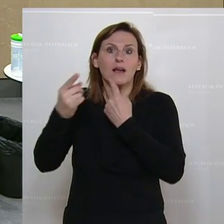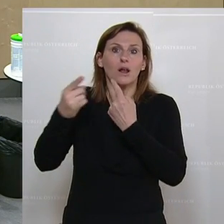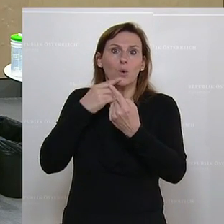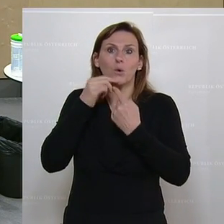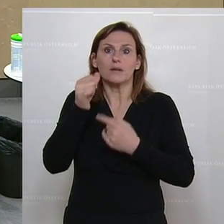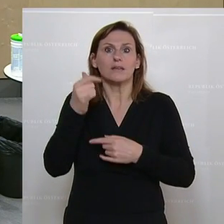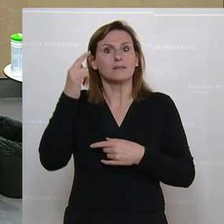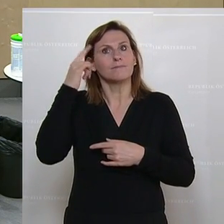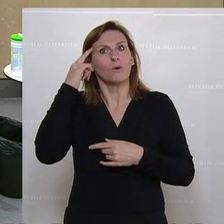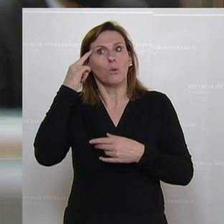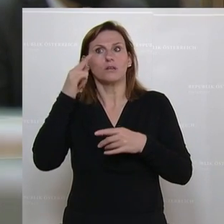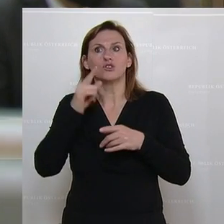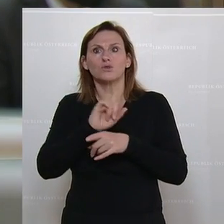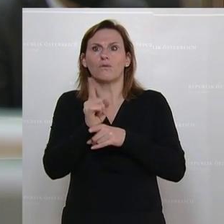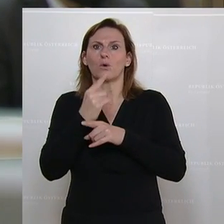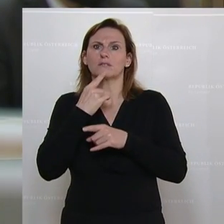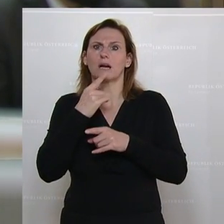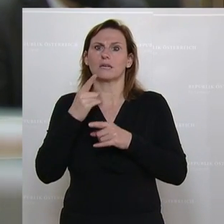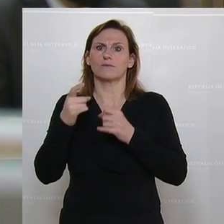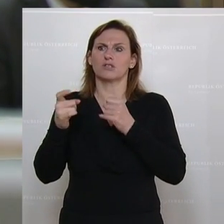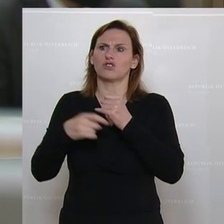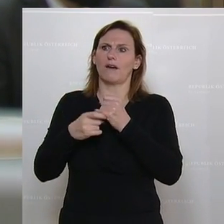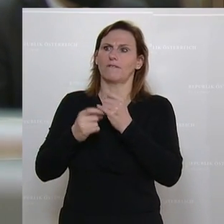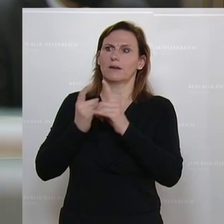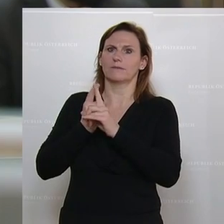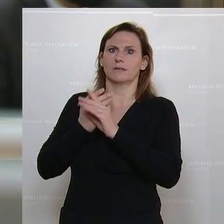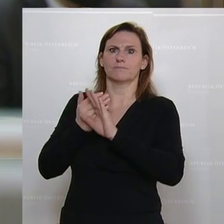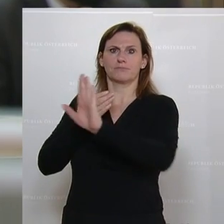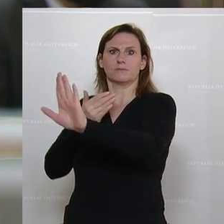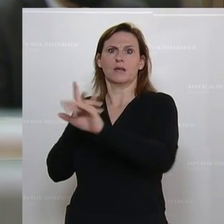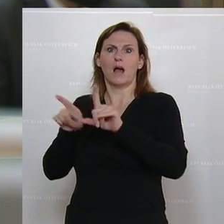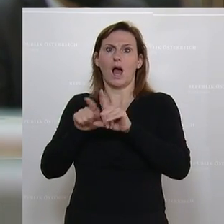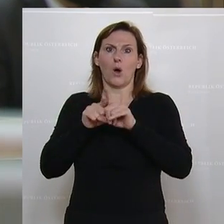Sanktionslogik reingehen. Und unser Ansinnen ist eben, auch die amerikanischen Freunde davon abzubringen.